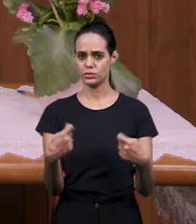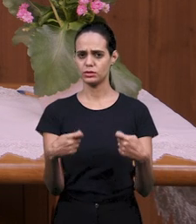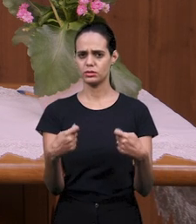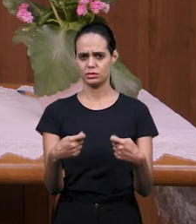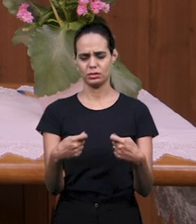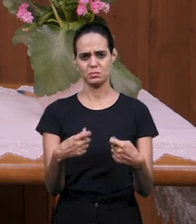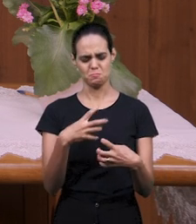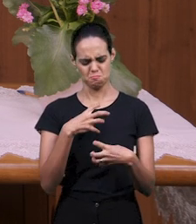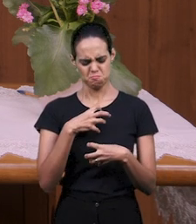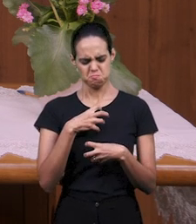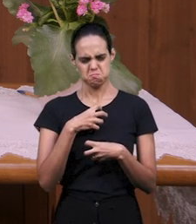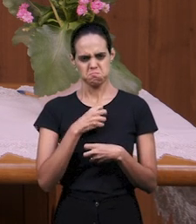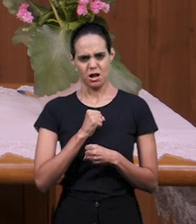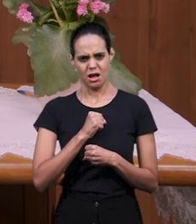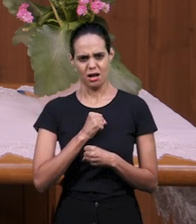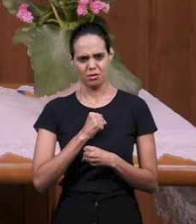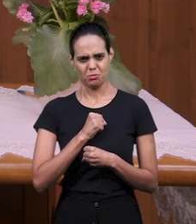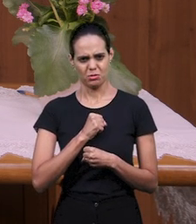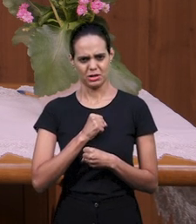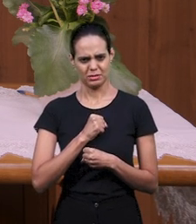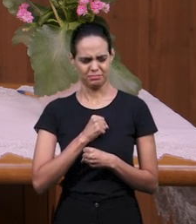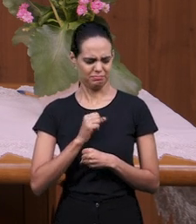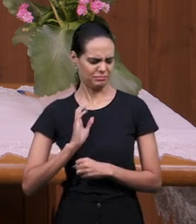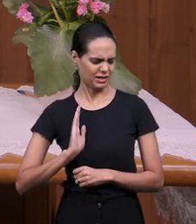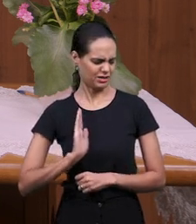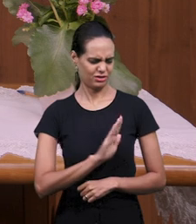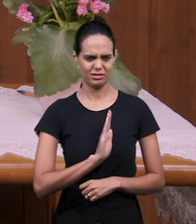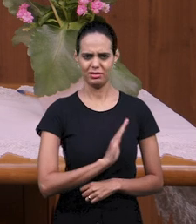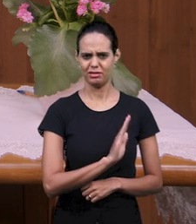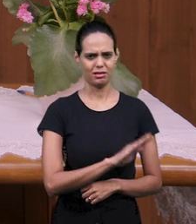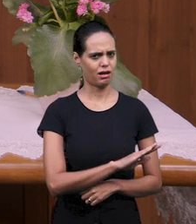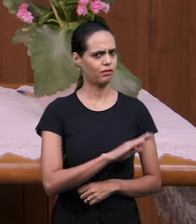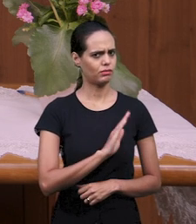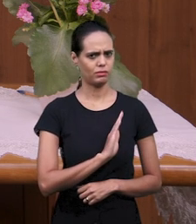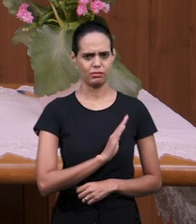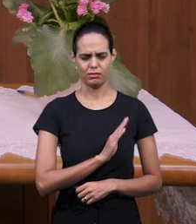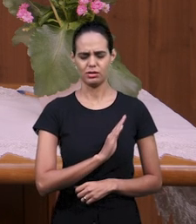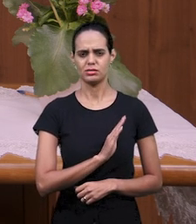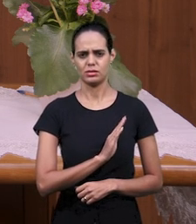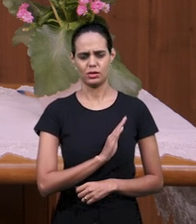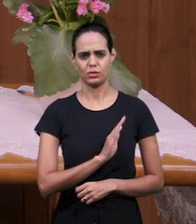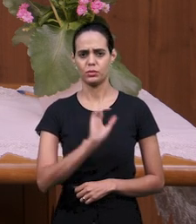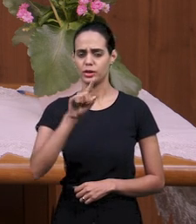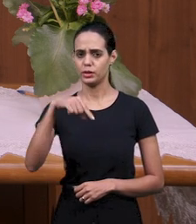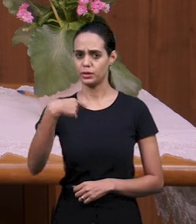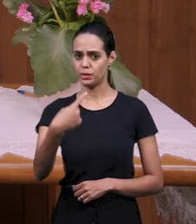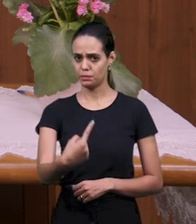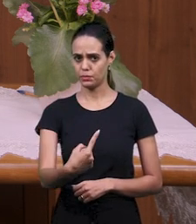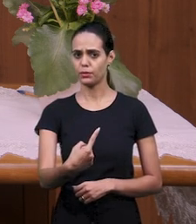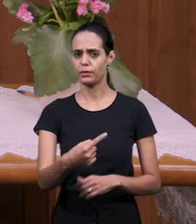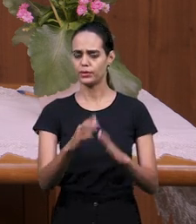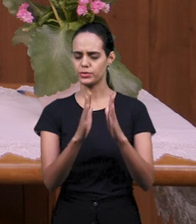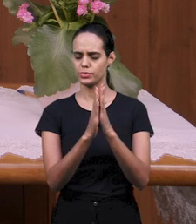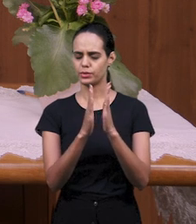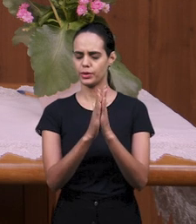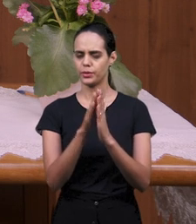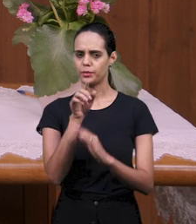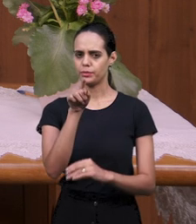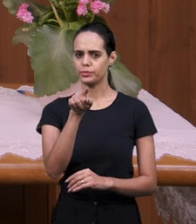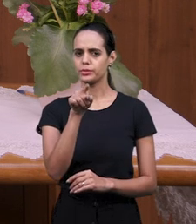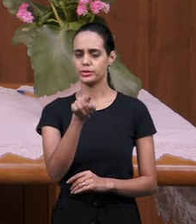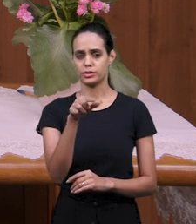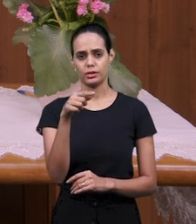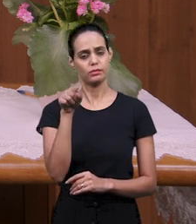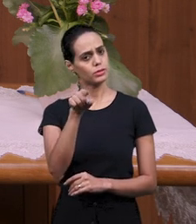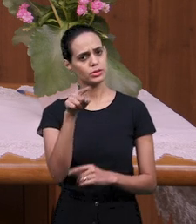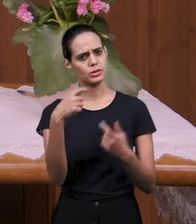и горькие корни из наших сердец были удалены. И потом мы помолимся за вас, за ваши нужды, чтобы